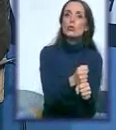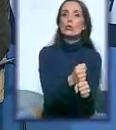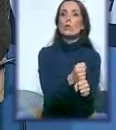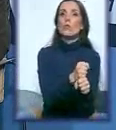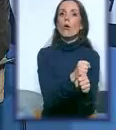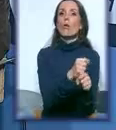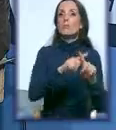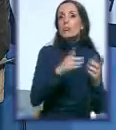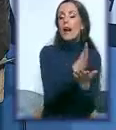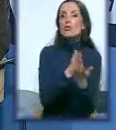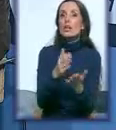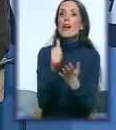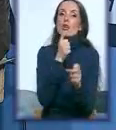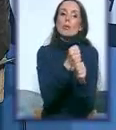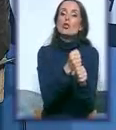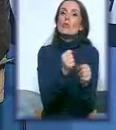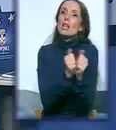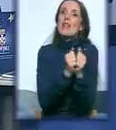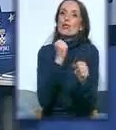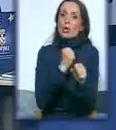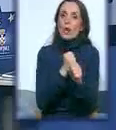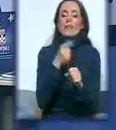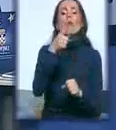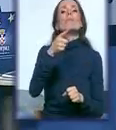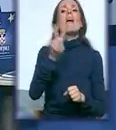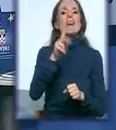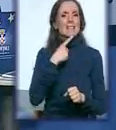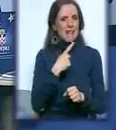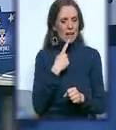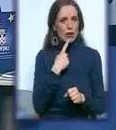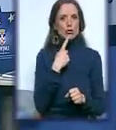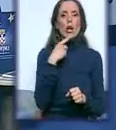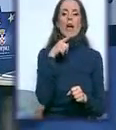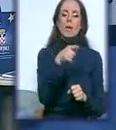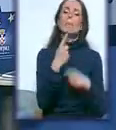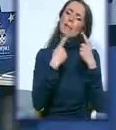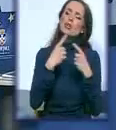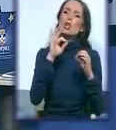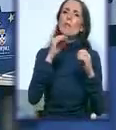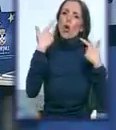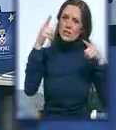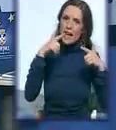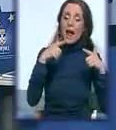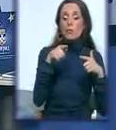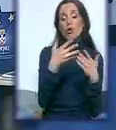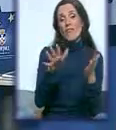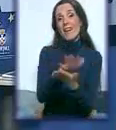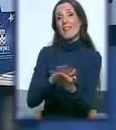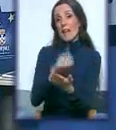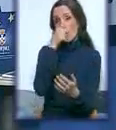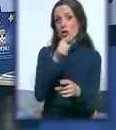da zajednički uradimo. Dobro. Pričat ćemo svakako sajmu, to je veliki segment onoga što i čini vaš rad, da i